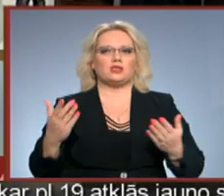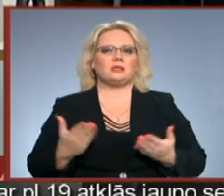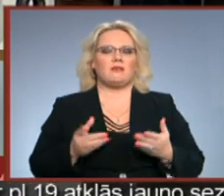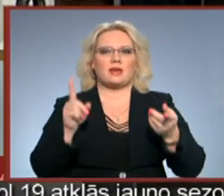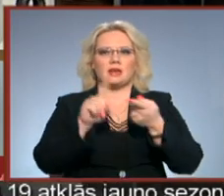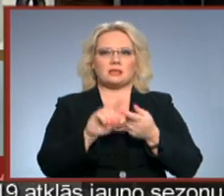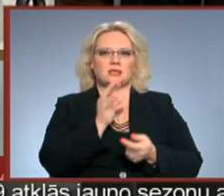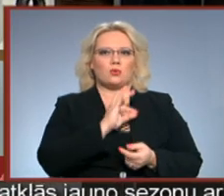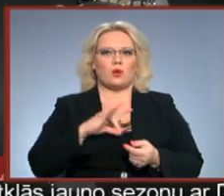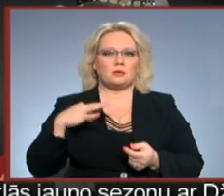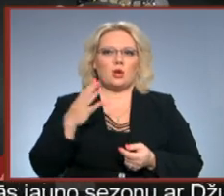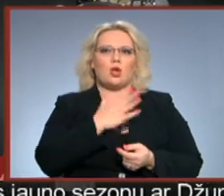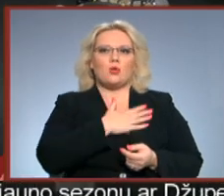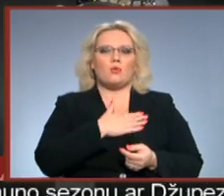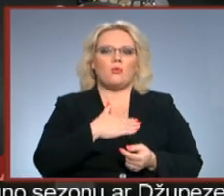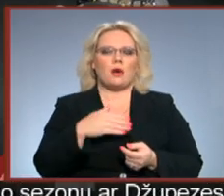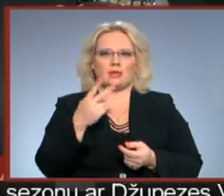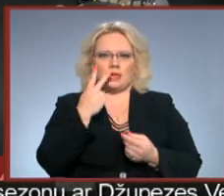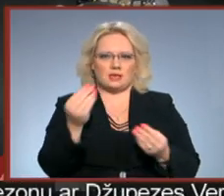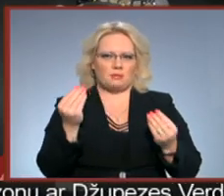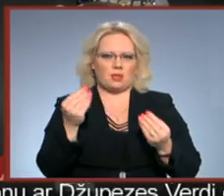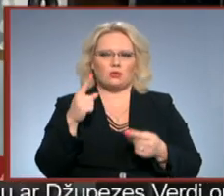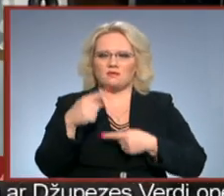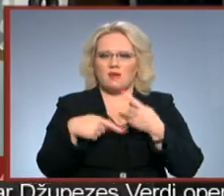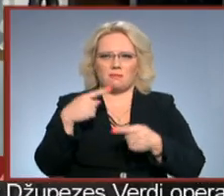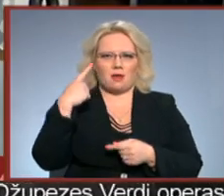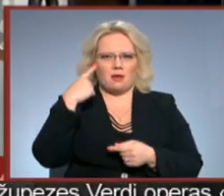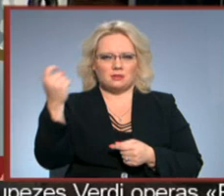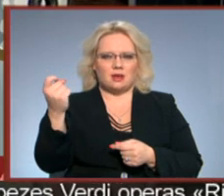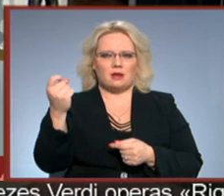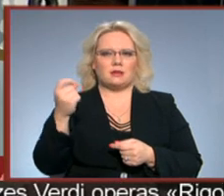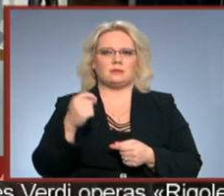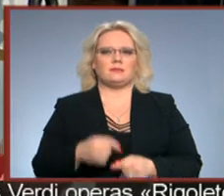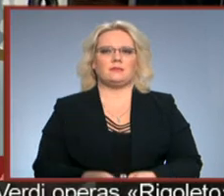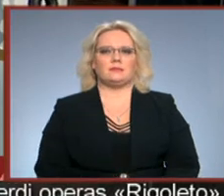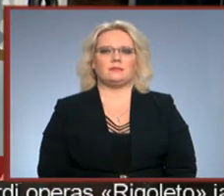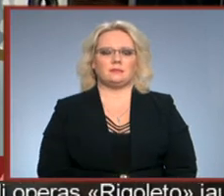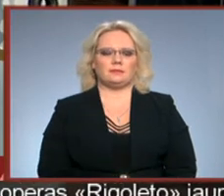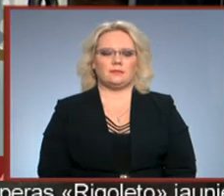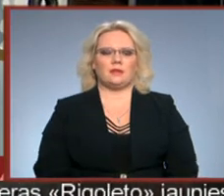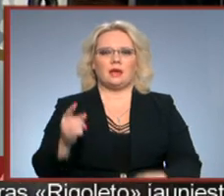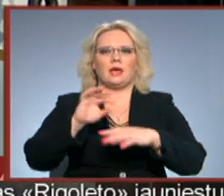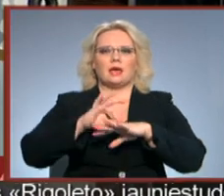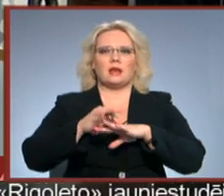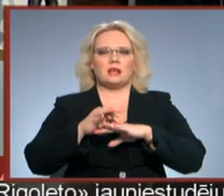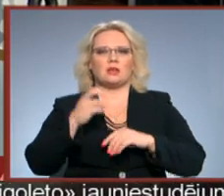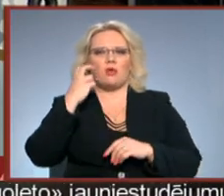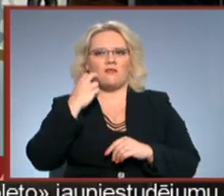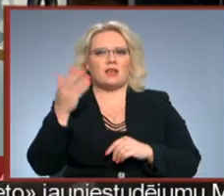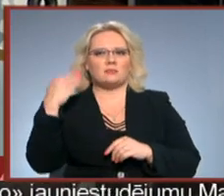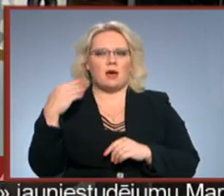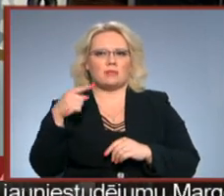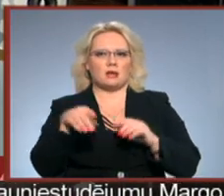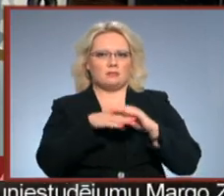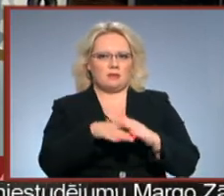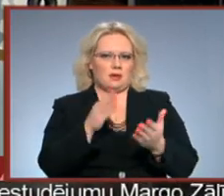saistīta rotas lietām, ir ļoti iespējtīgi un tos vienmēr atceras. Katrs taču arī saņem sal dzimtas gradzenu no vecmāmiņas. Tās taču jums ir?